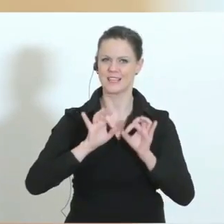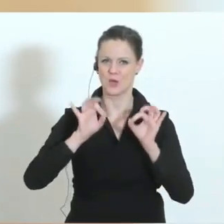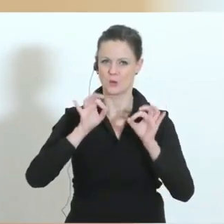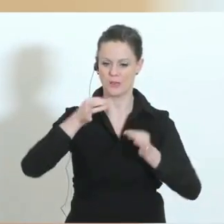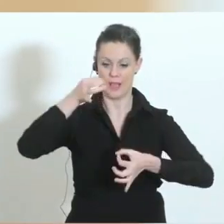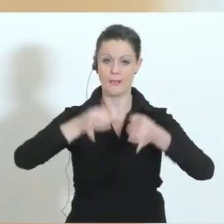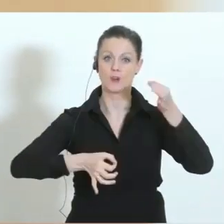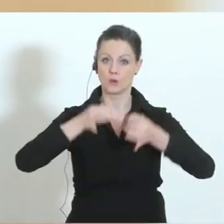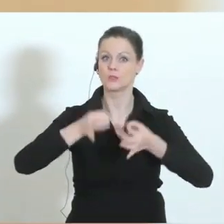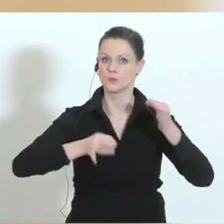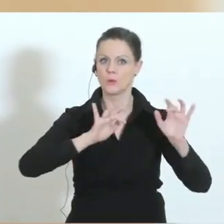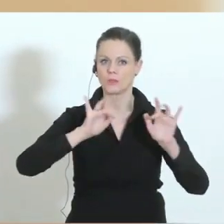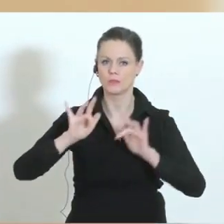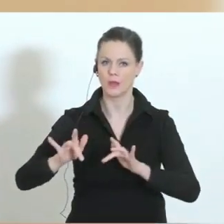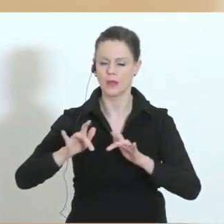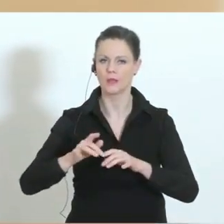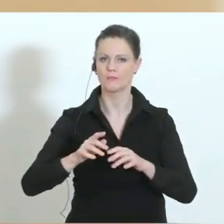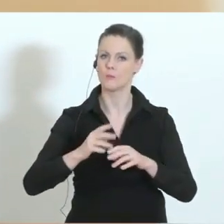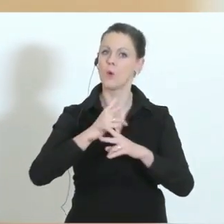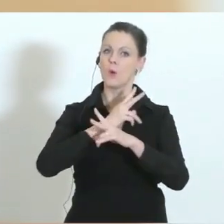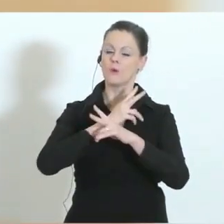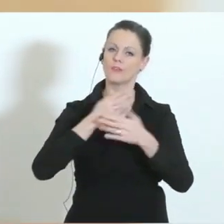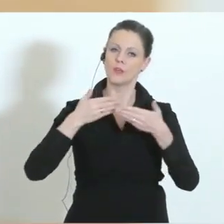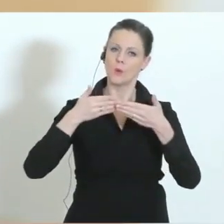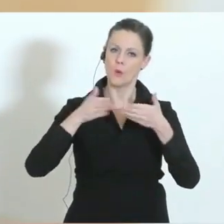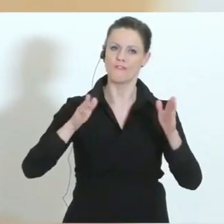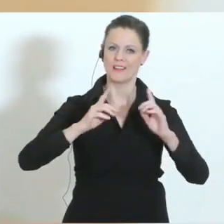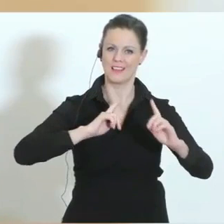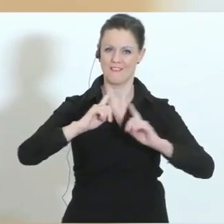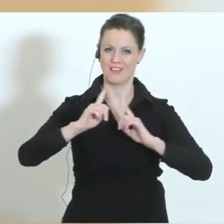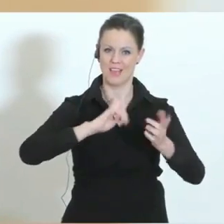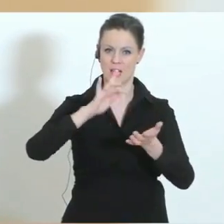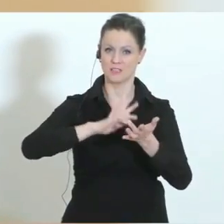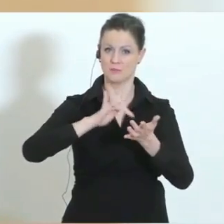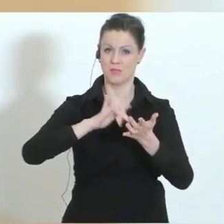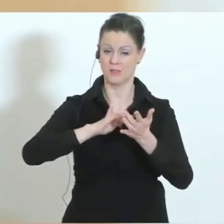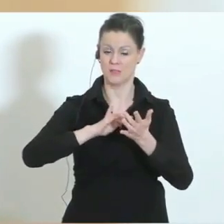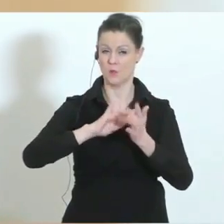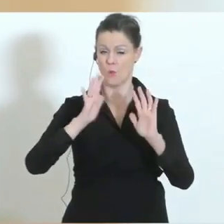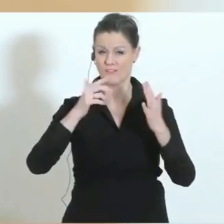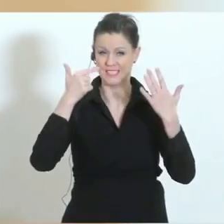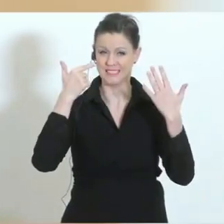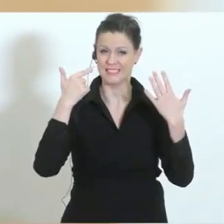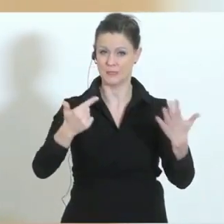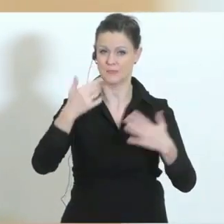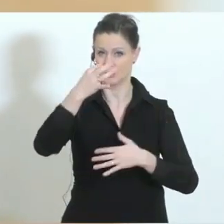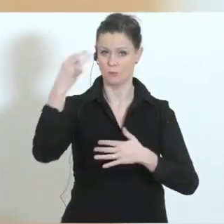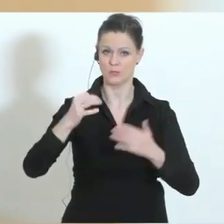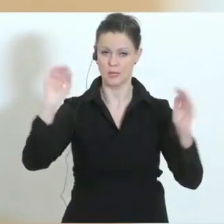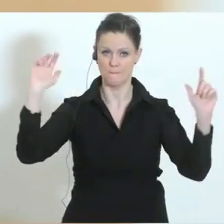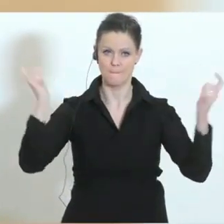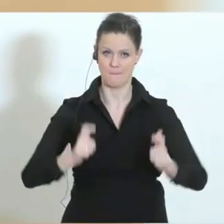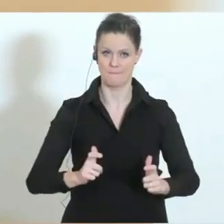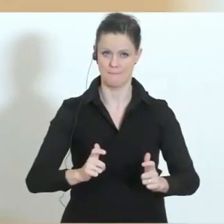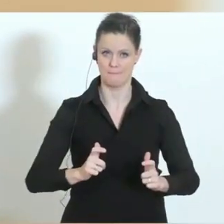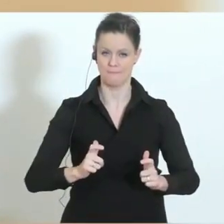weil wir sehen, dass etwa in öffentlichen Verkehrsmitteln im Schnitt ein Rückgang von 70 Prozent der Verkehrsfrequenzen vorhanden ist.